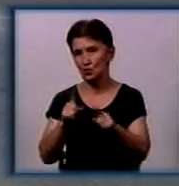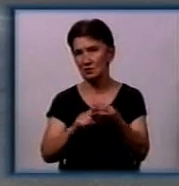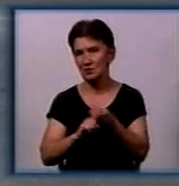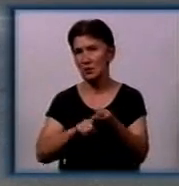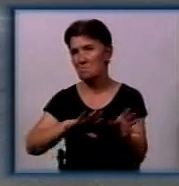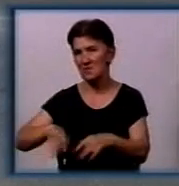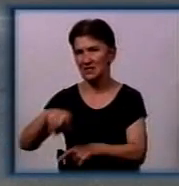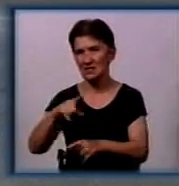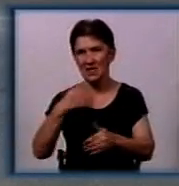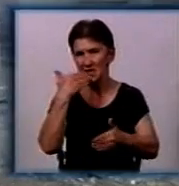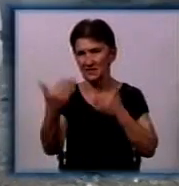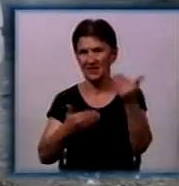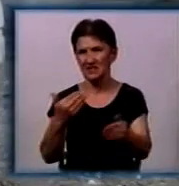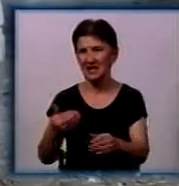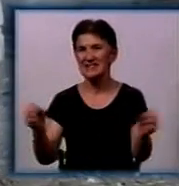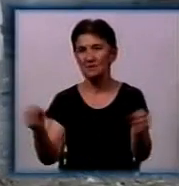звернення спецінспекції.